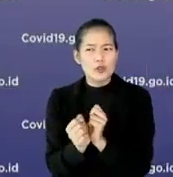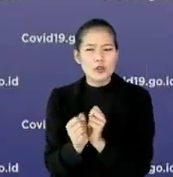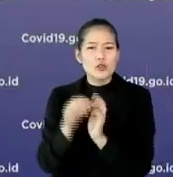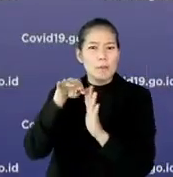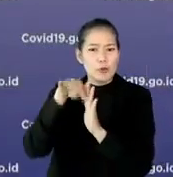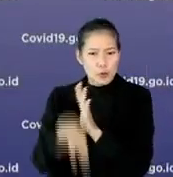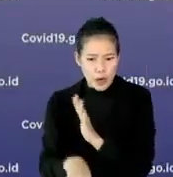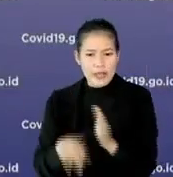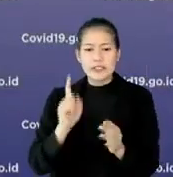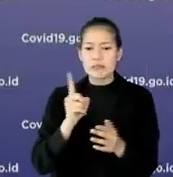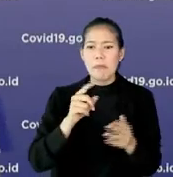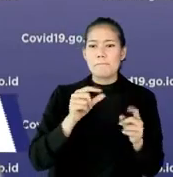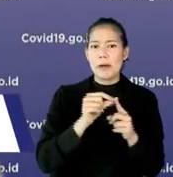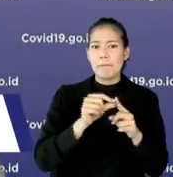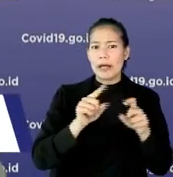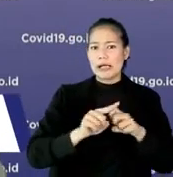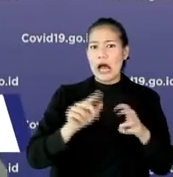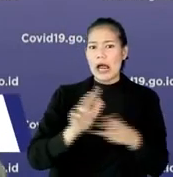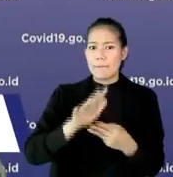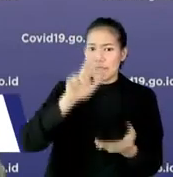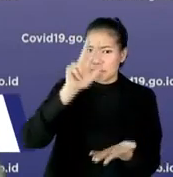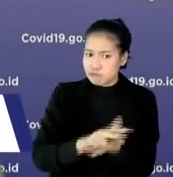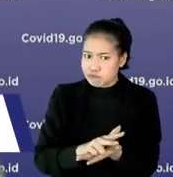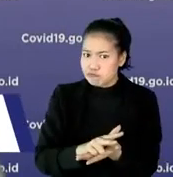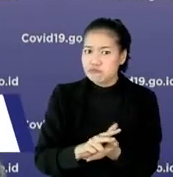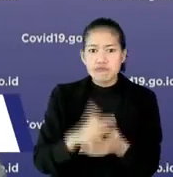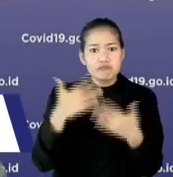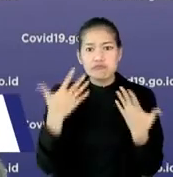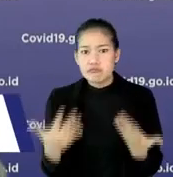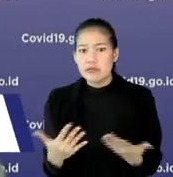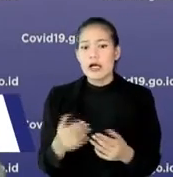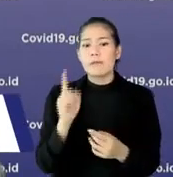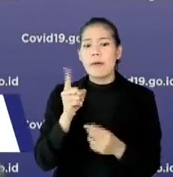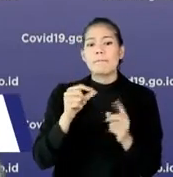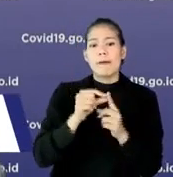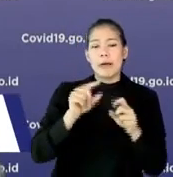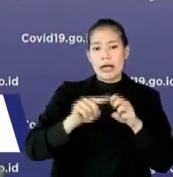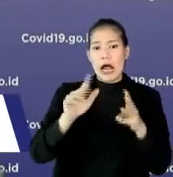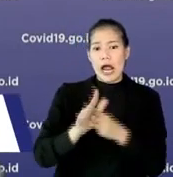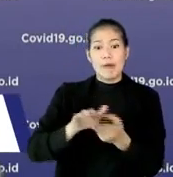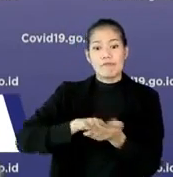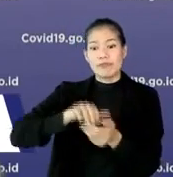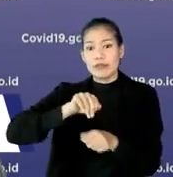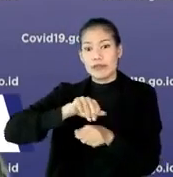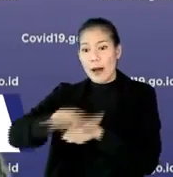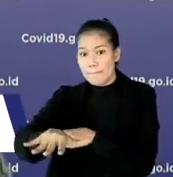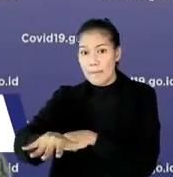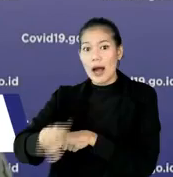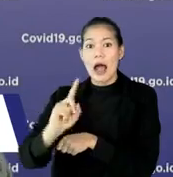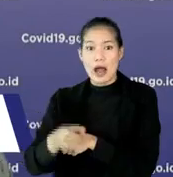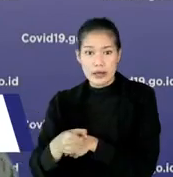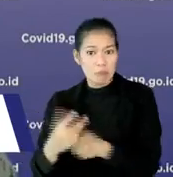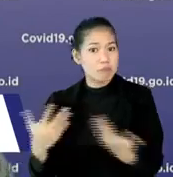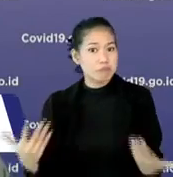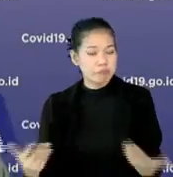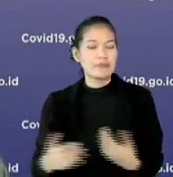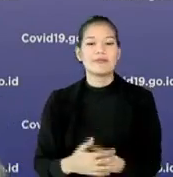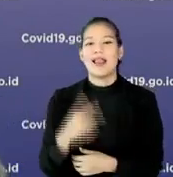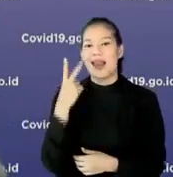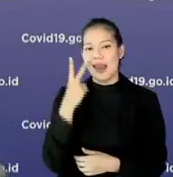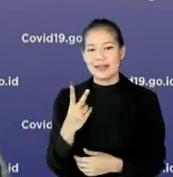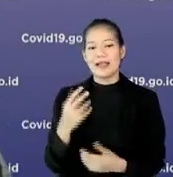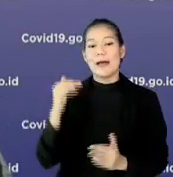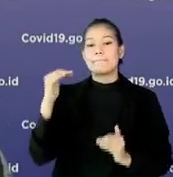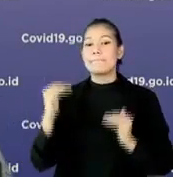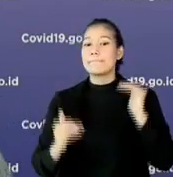pengetatan ini berdampak pada penurunan kasus, berdampak pada angka bor di rumah sakit, kita masuk ke slide selanjutnya. Ini sudah